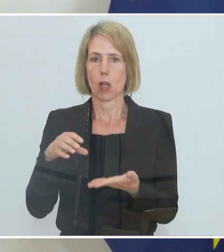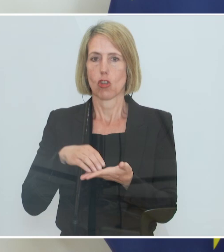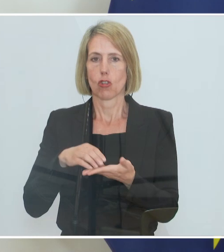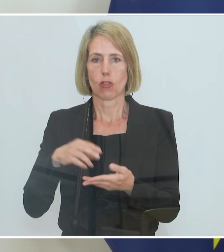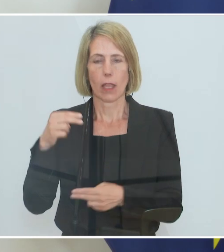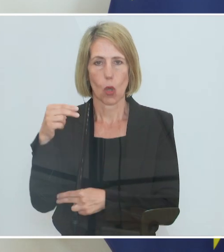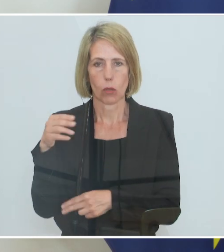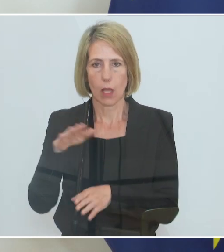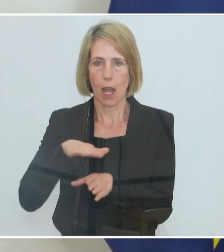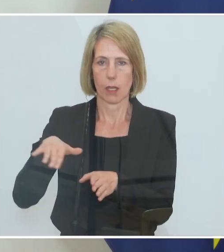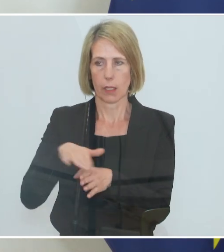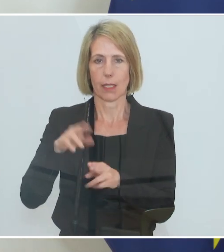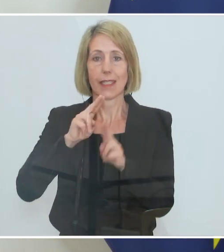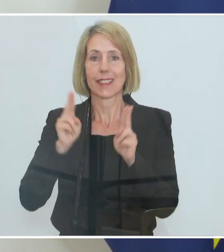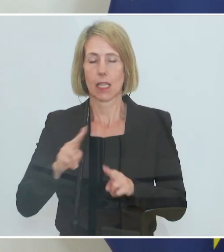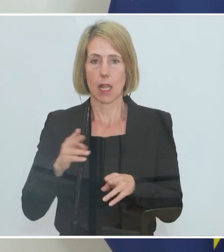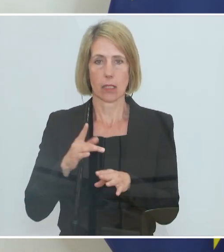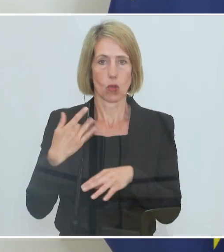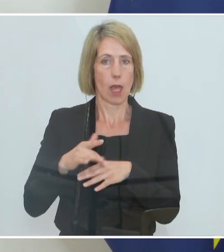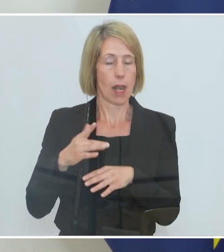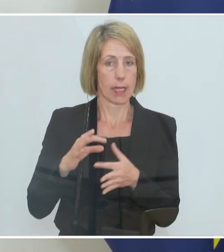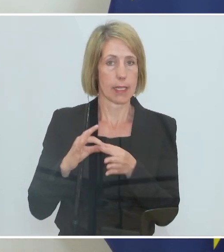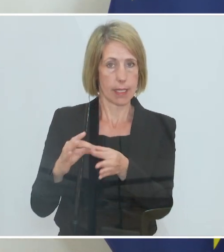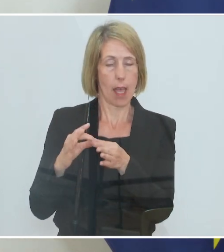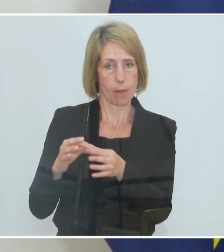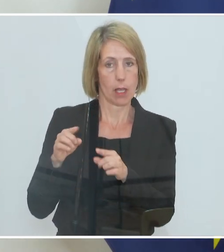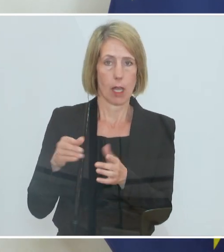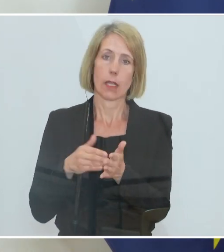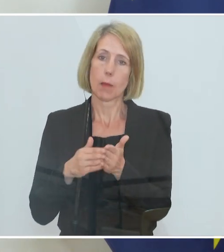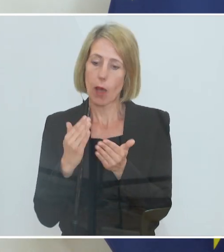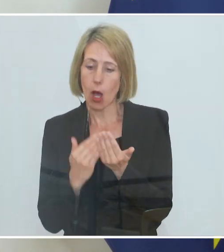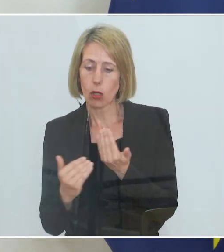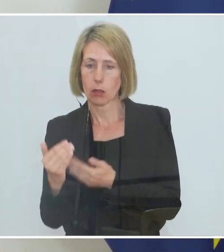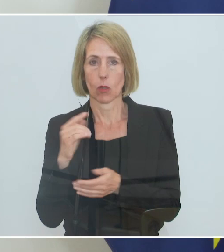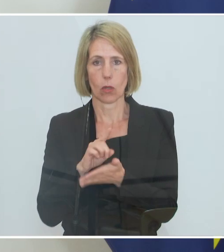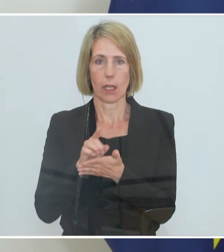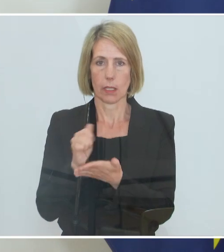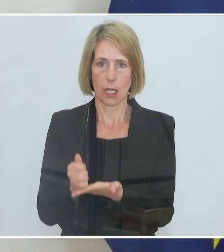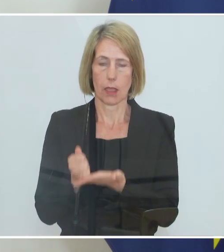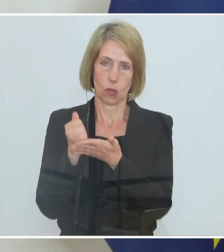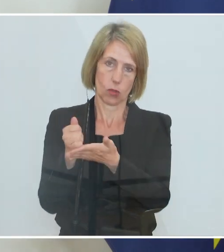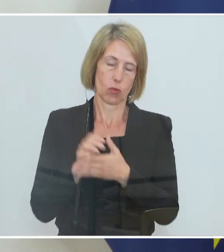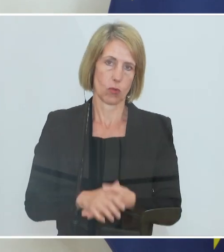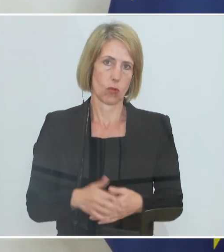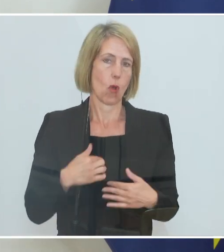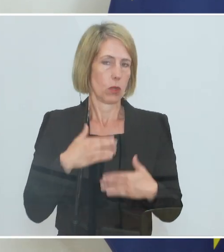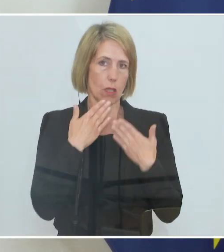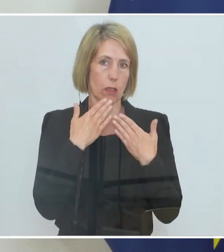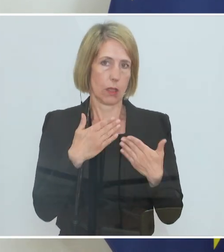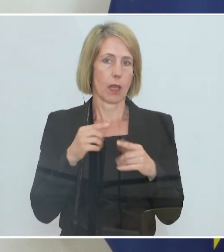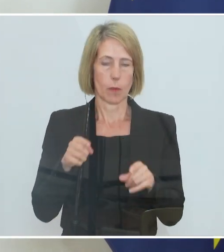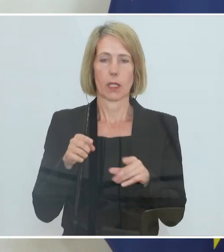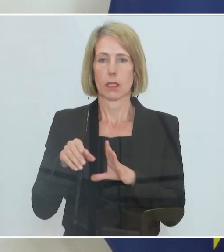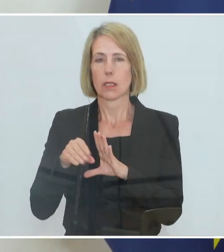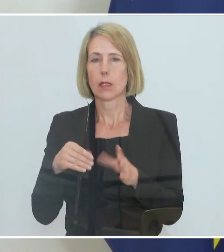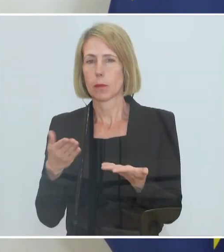internationalen Gästen abhängig sind, die brauchen einen längeren Atem. Und ich bin dankbar dafür, dass diesen Betrieben und ihren Mitarbeiterinnen und Mitarbeitern da längere